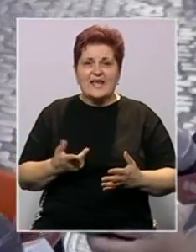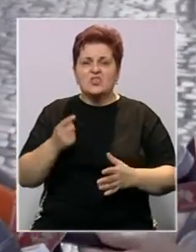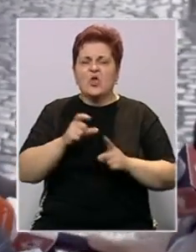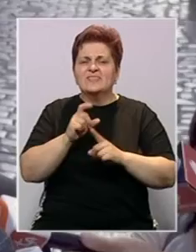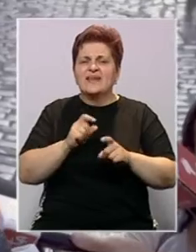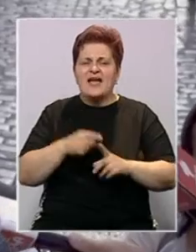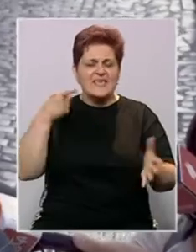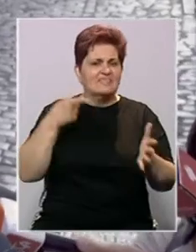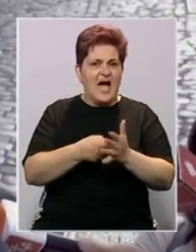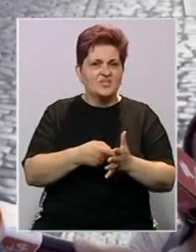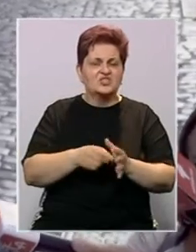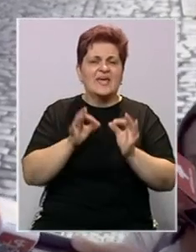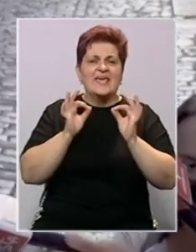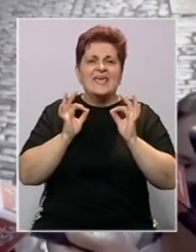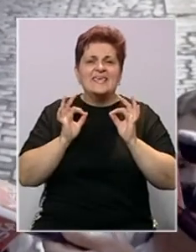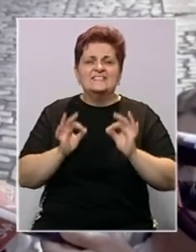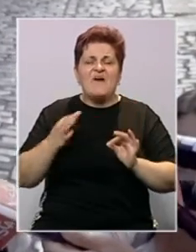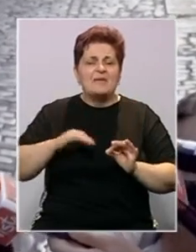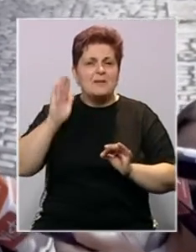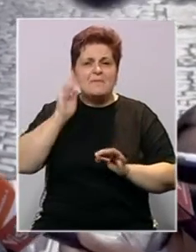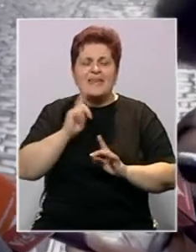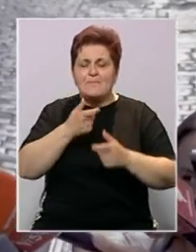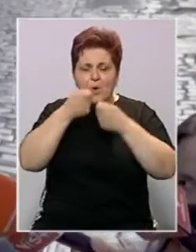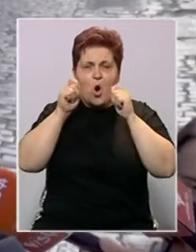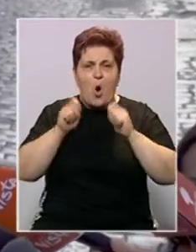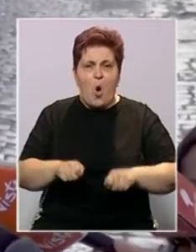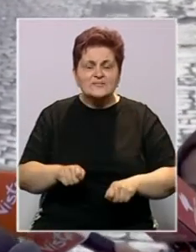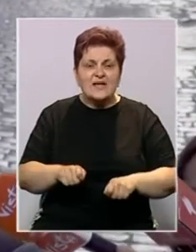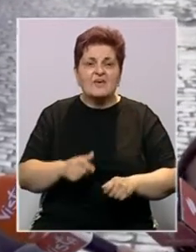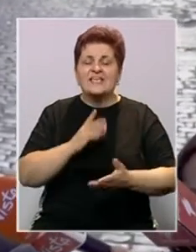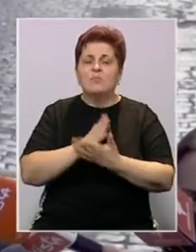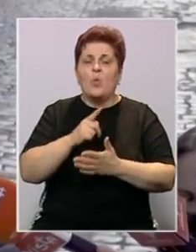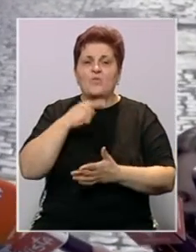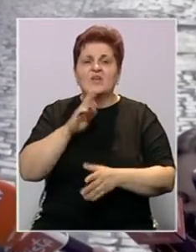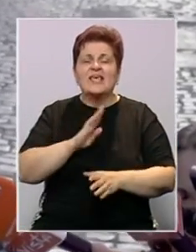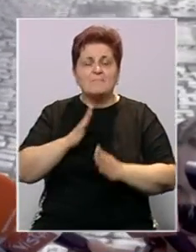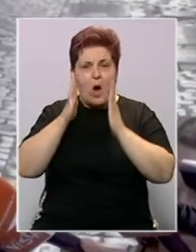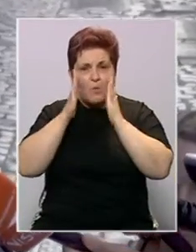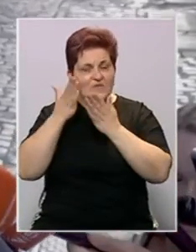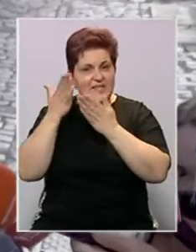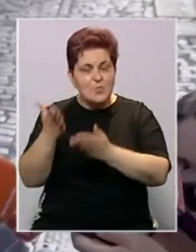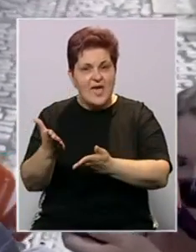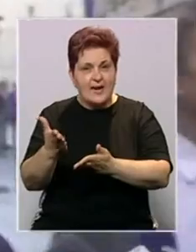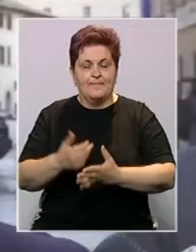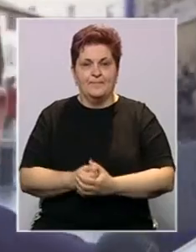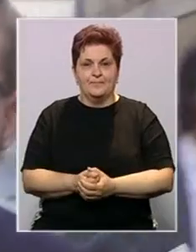Mario Dragi i tačka. Svaki normalan premijer nikada ne bi podnio ostavku jer smo uvijek govorili da imamo povjerenje u njega.